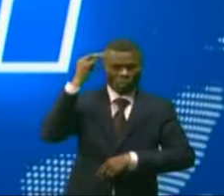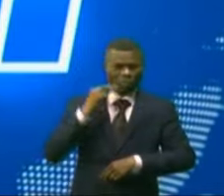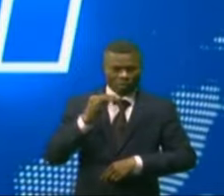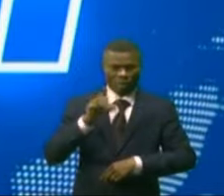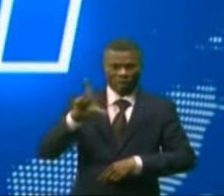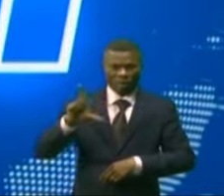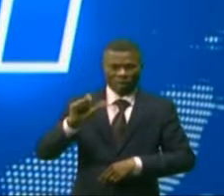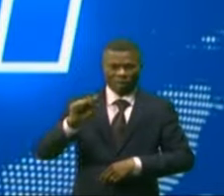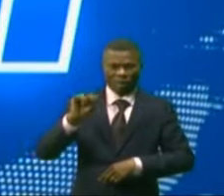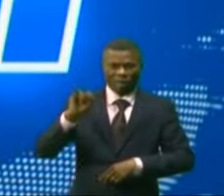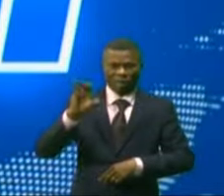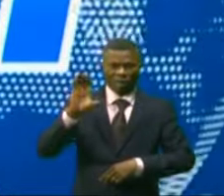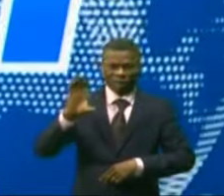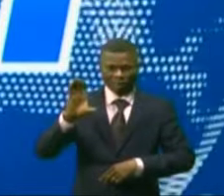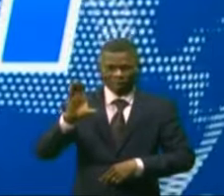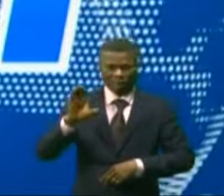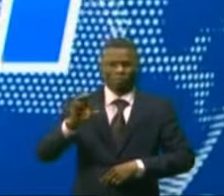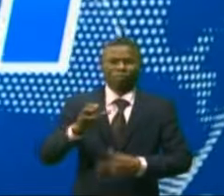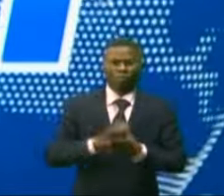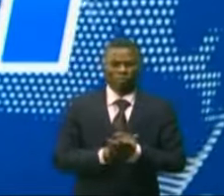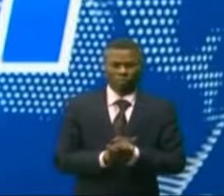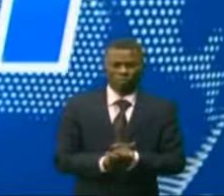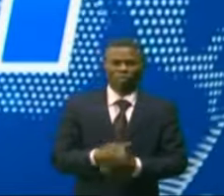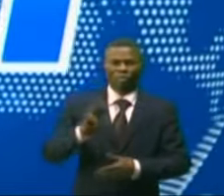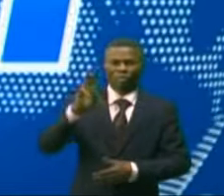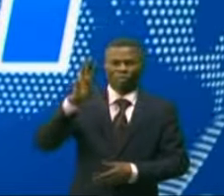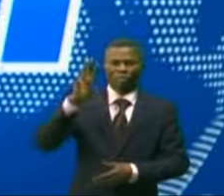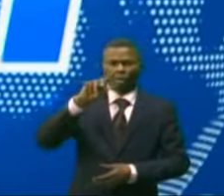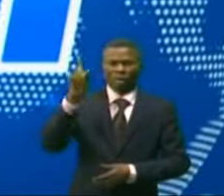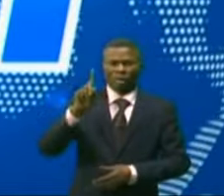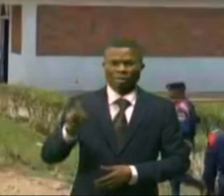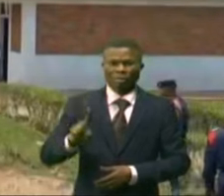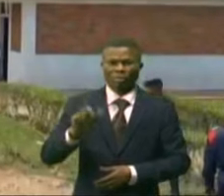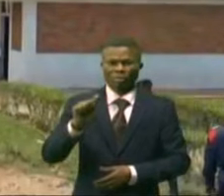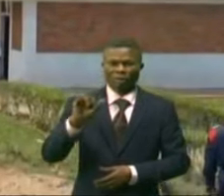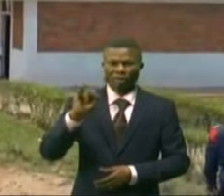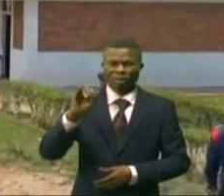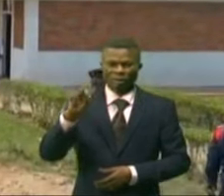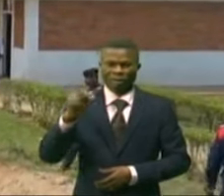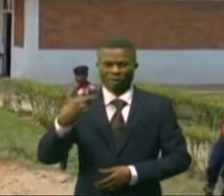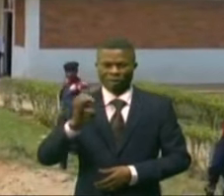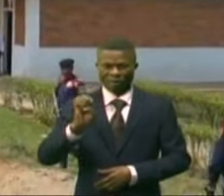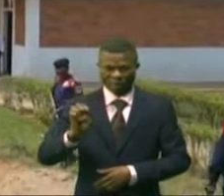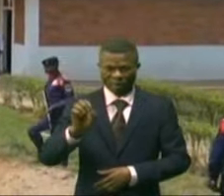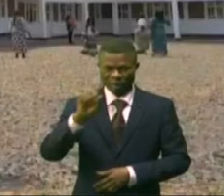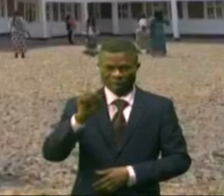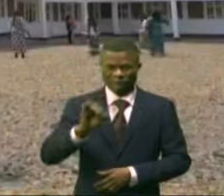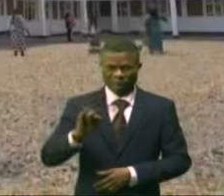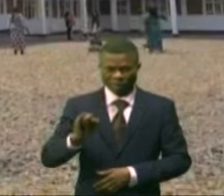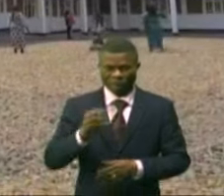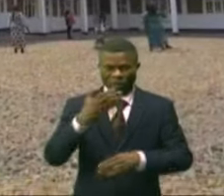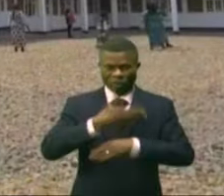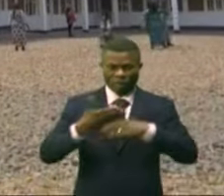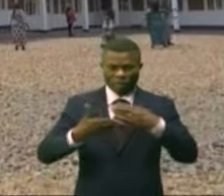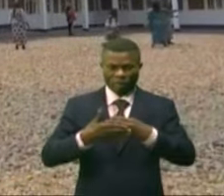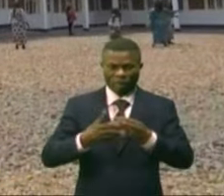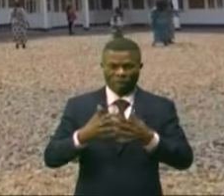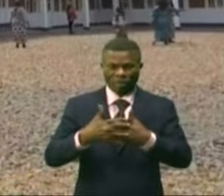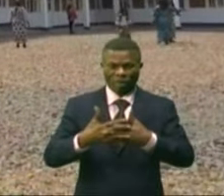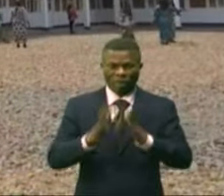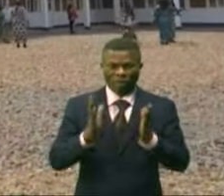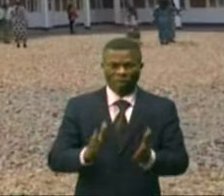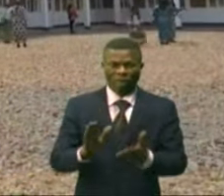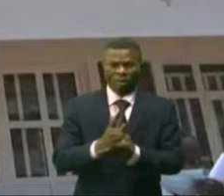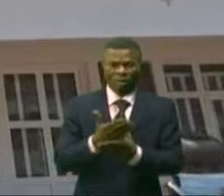protestants Mila Pro Norbert Basenguezi Katintima. Des ouvrages construits grâce au partenariat